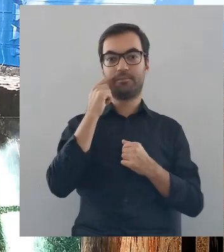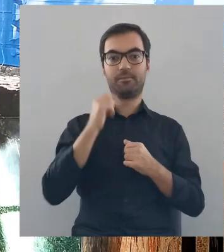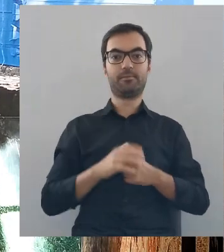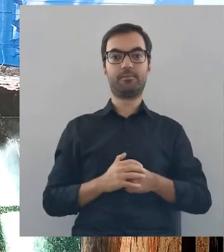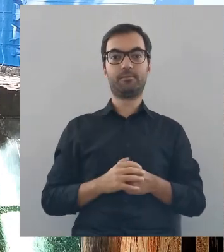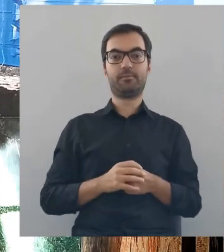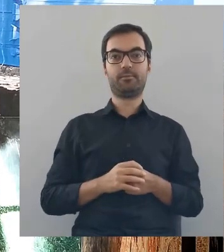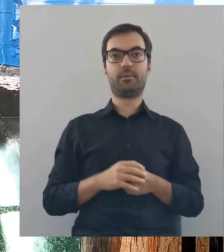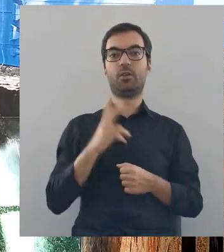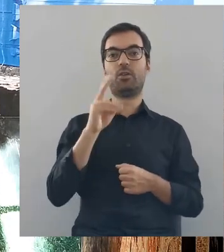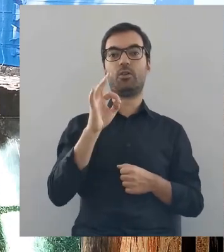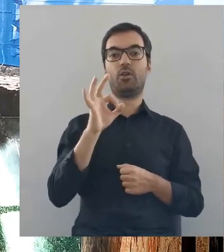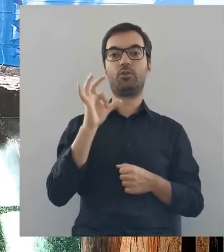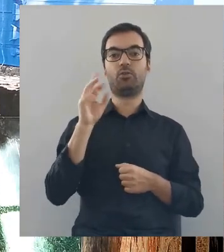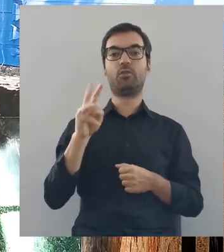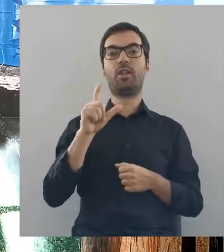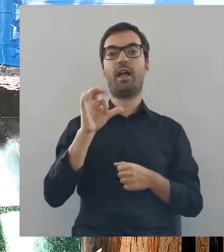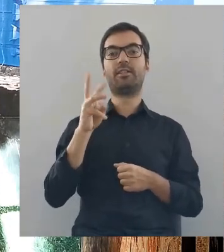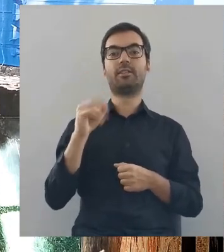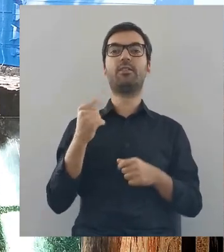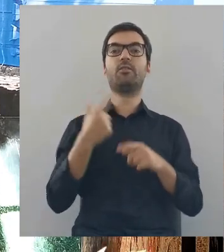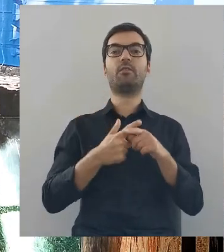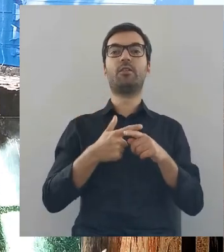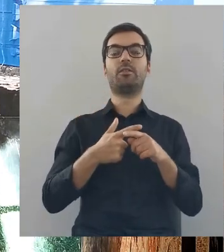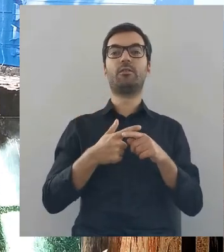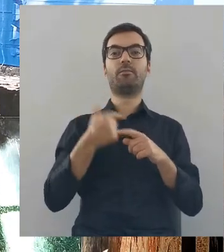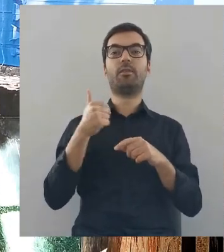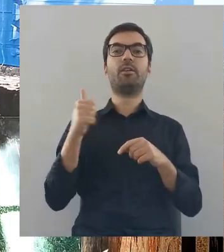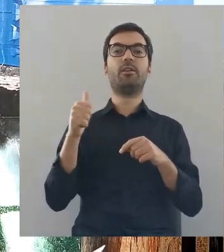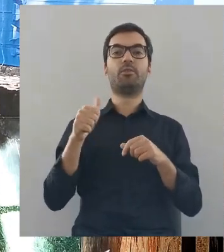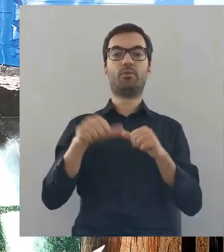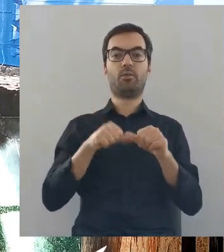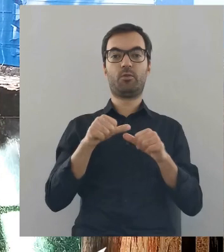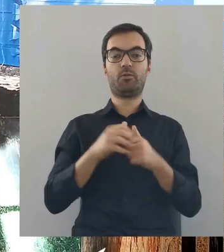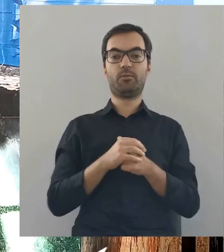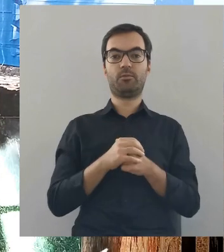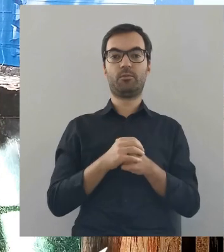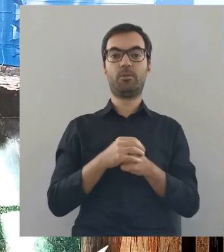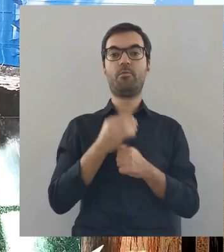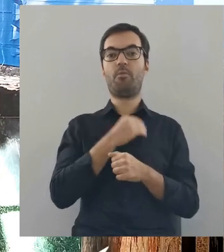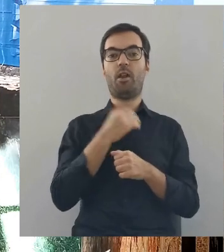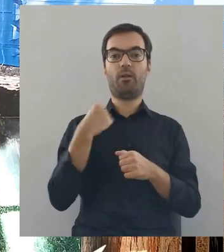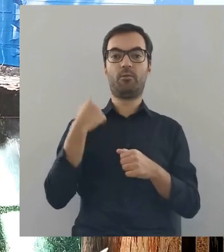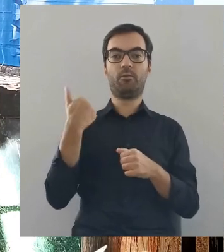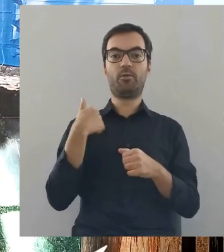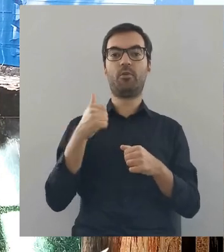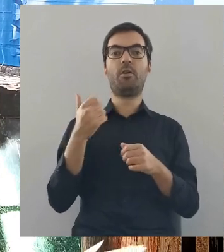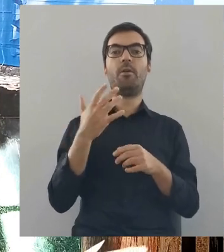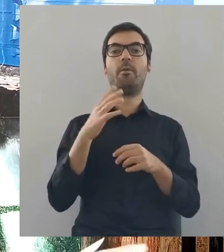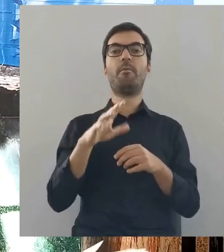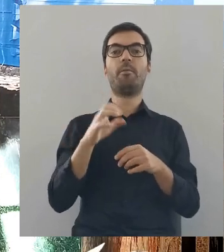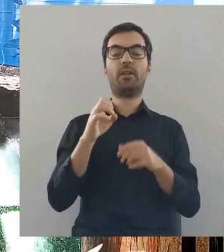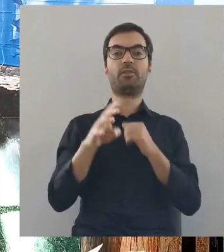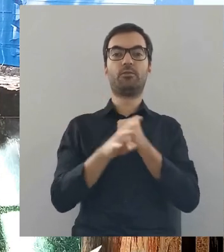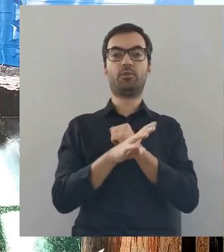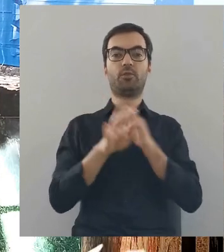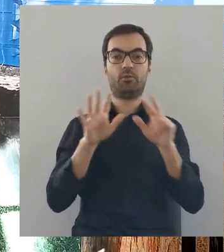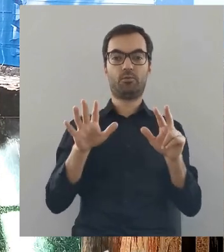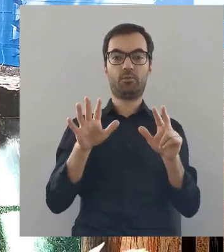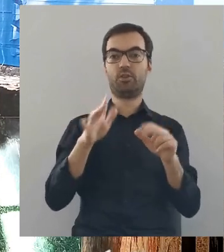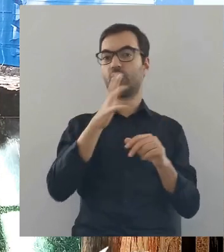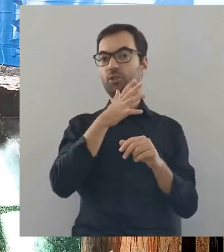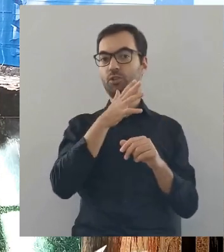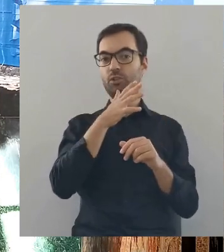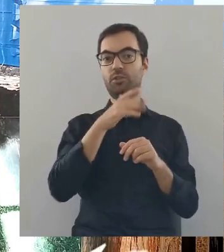To jest ciekawe. W Kosowie Lackim w XXI roku XX wieku mieszkało Polaków 598,